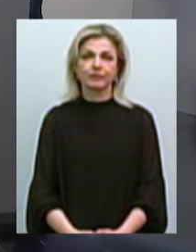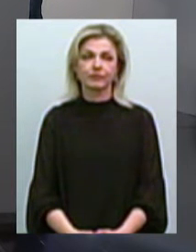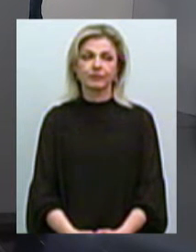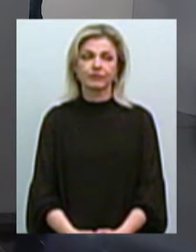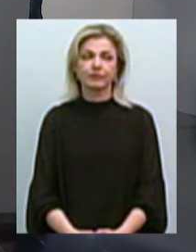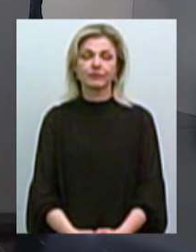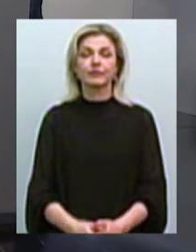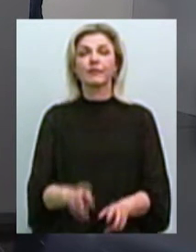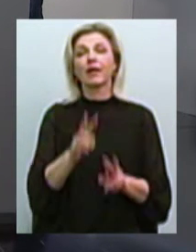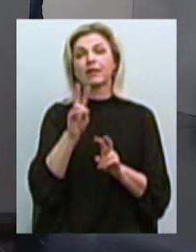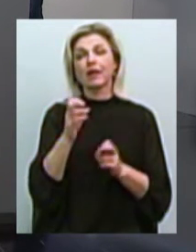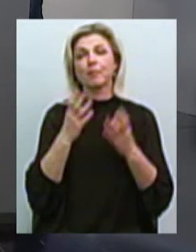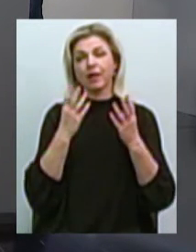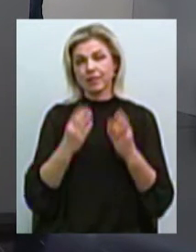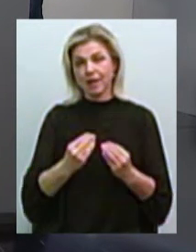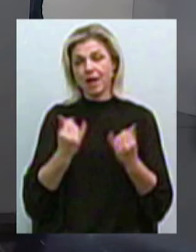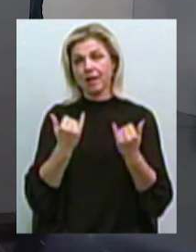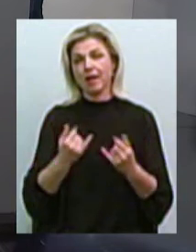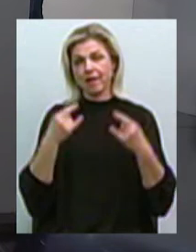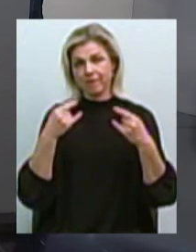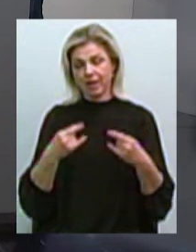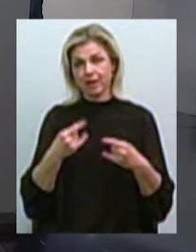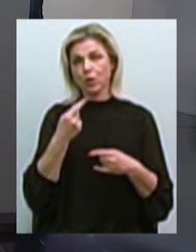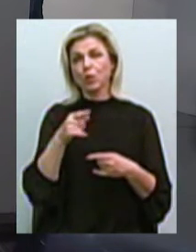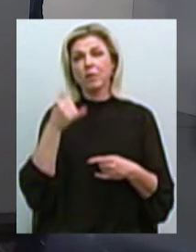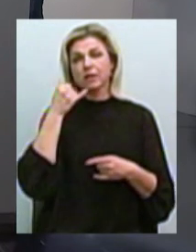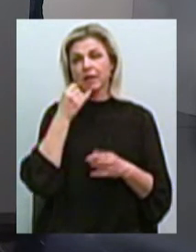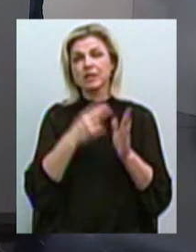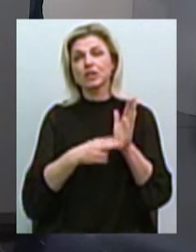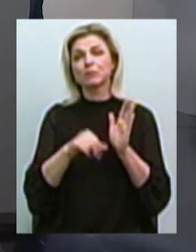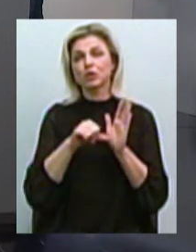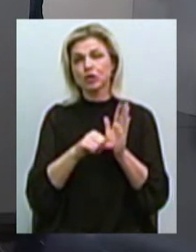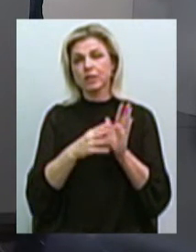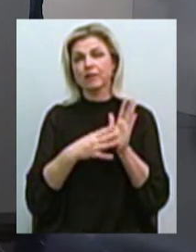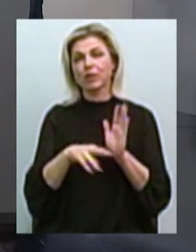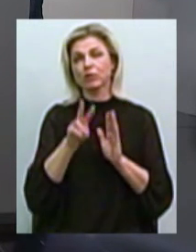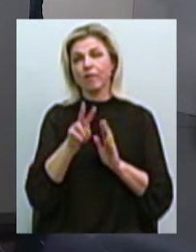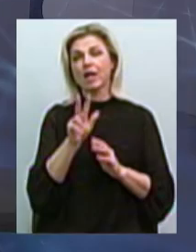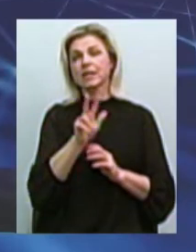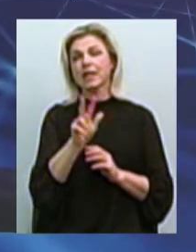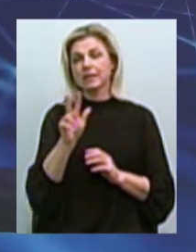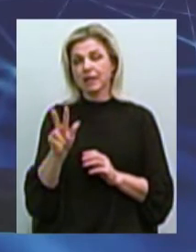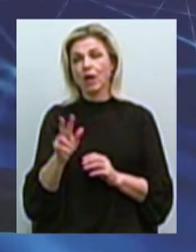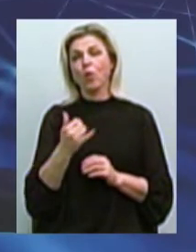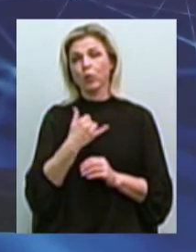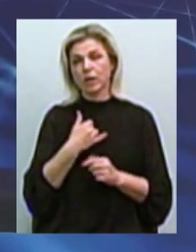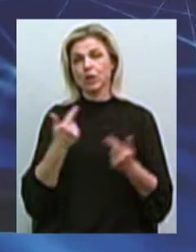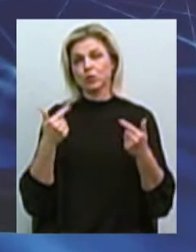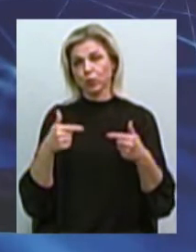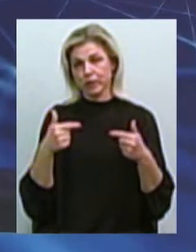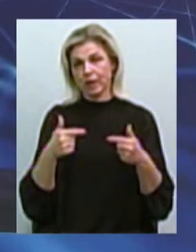Це тема дня. Ми працюємо в прямому ефірі. Телефон студії 7692-33. Андрій Гермолаєв у нас в студії.